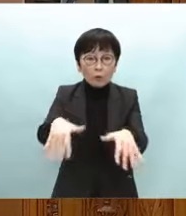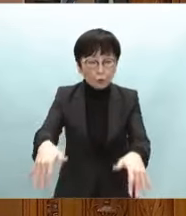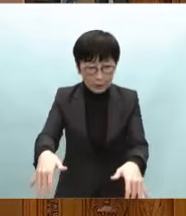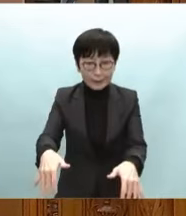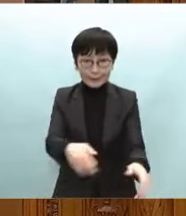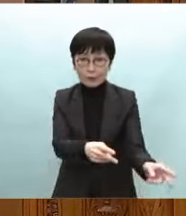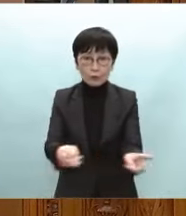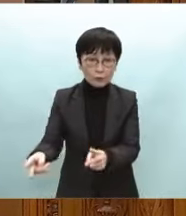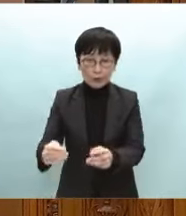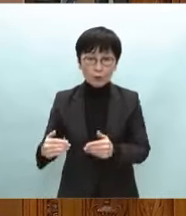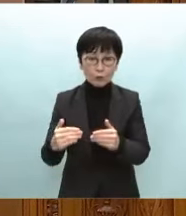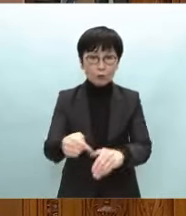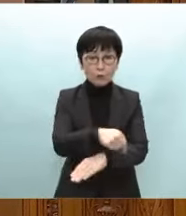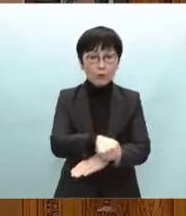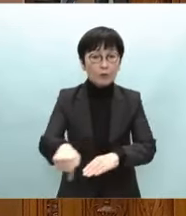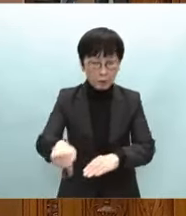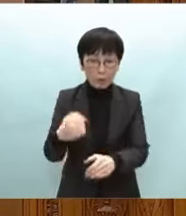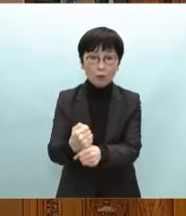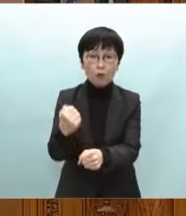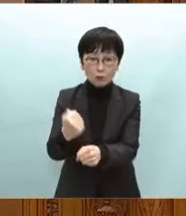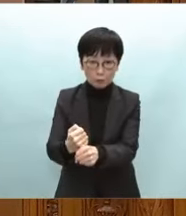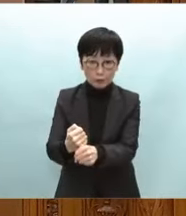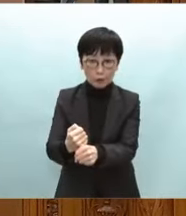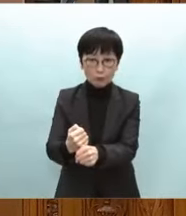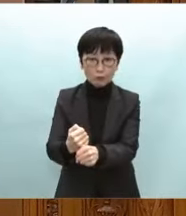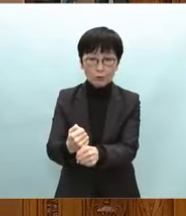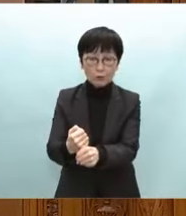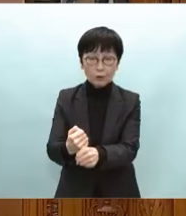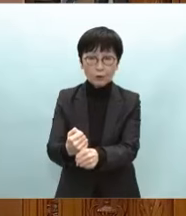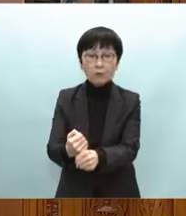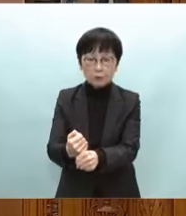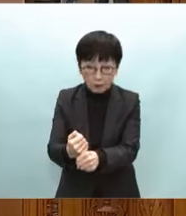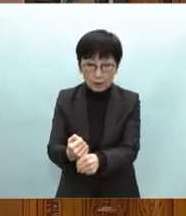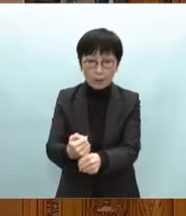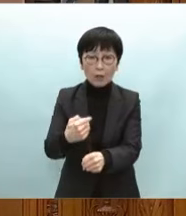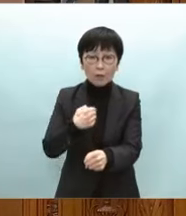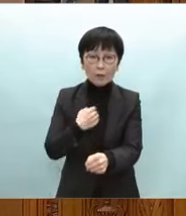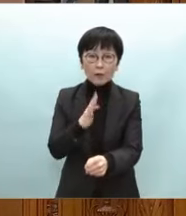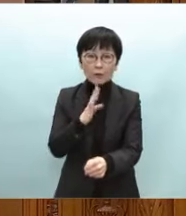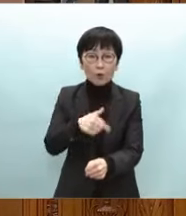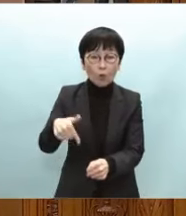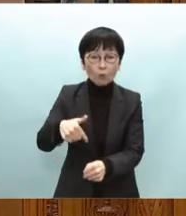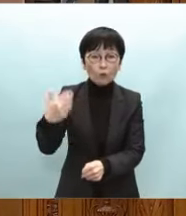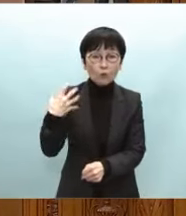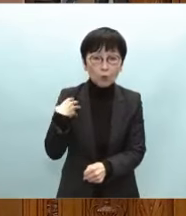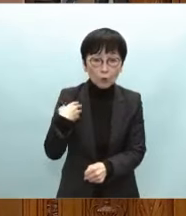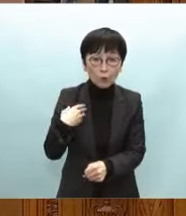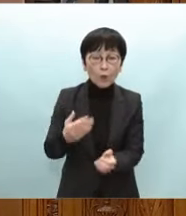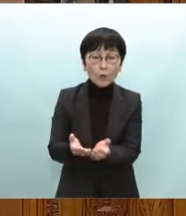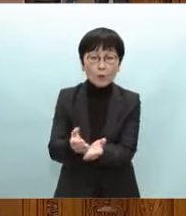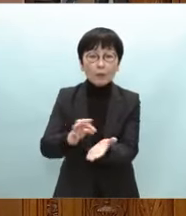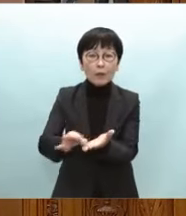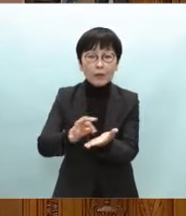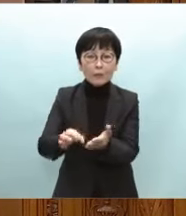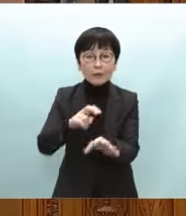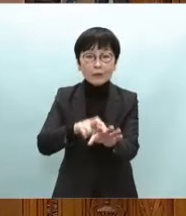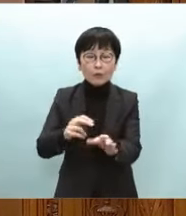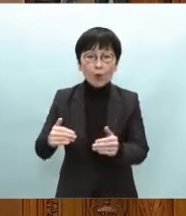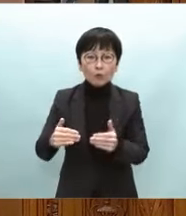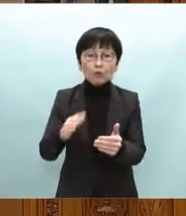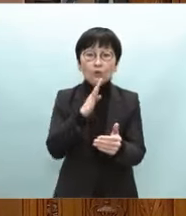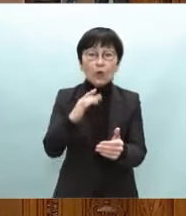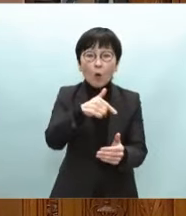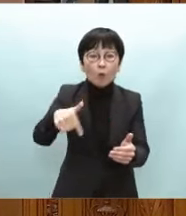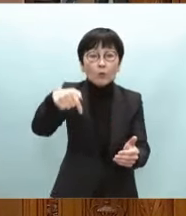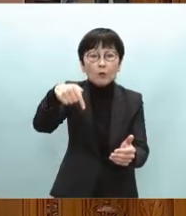整備推進計画を策定するとともに私を本部長とする船舶活用医療推進本部に